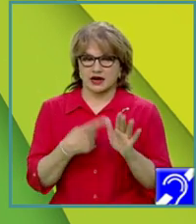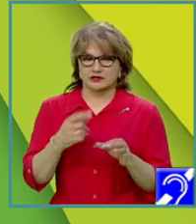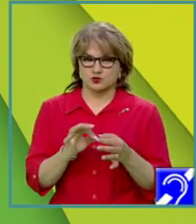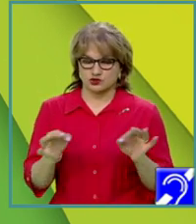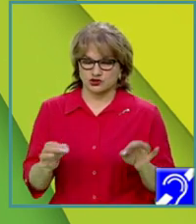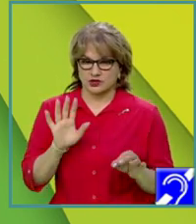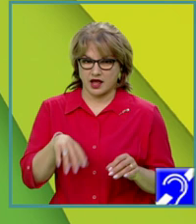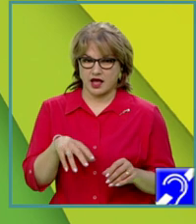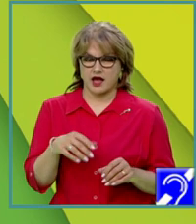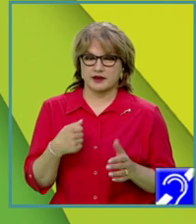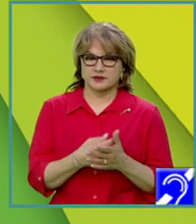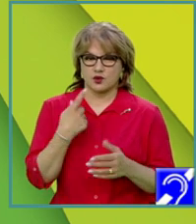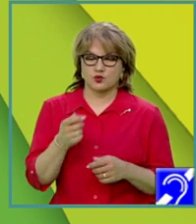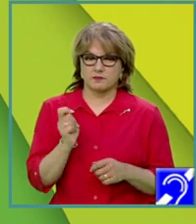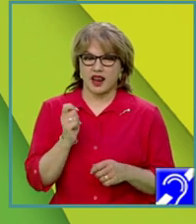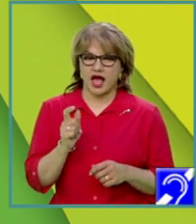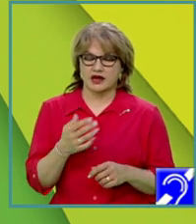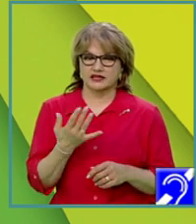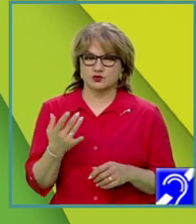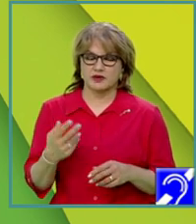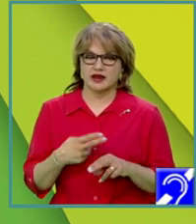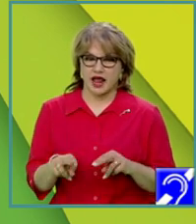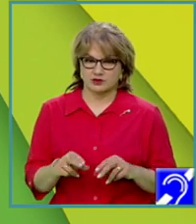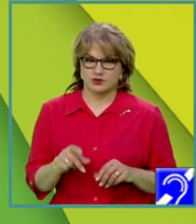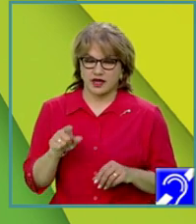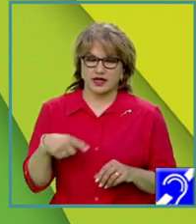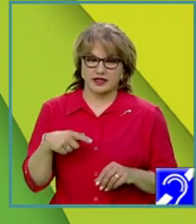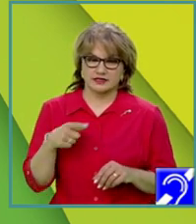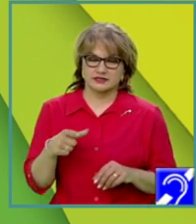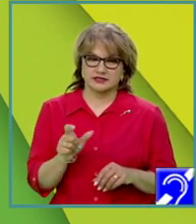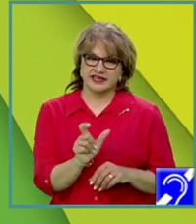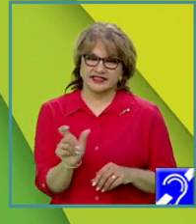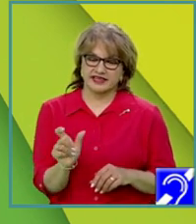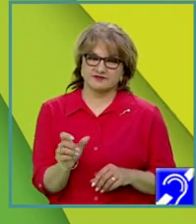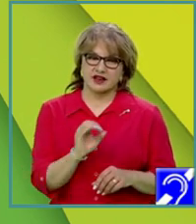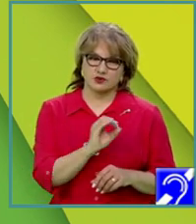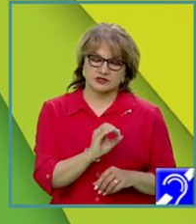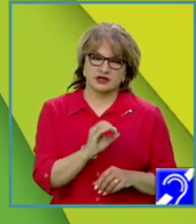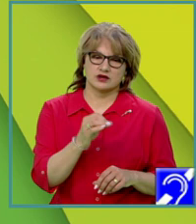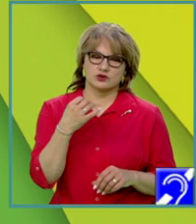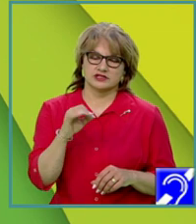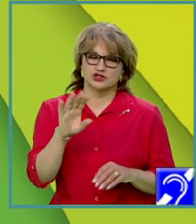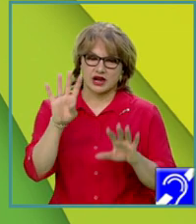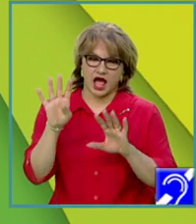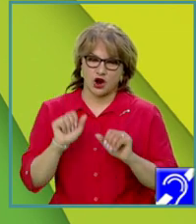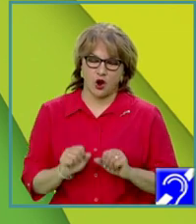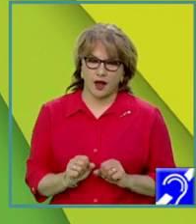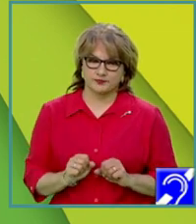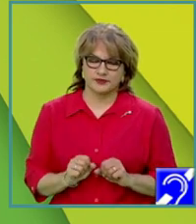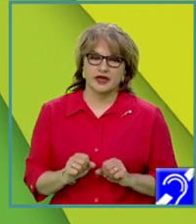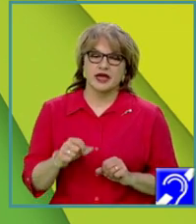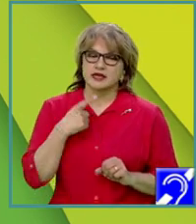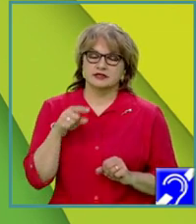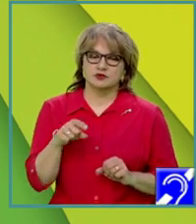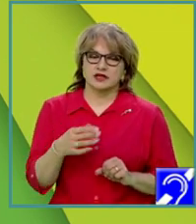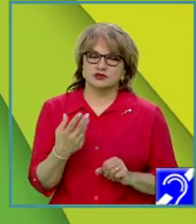până la un miliard de numere naturale, ele aflate în intervalul 0-10 la 9-a. Ni se spune că